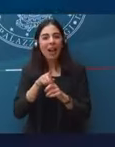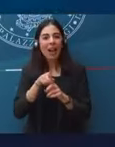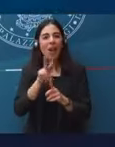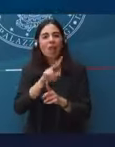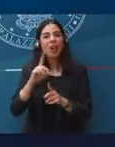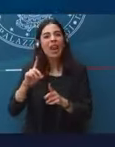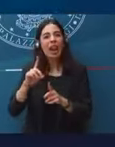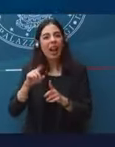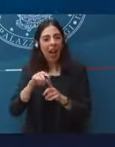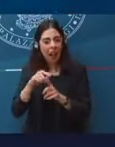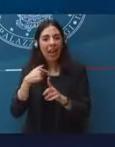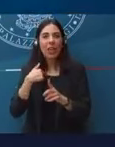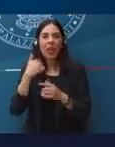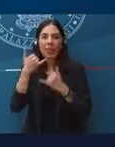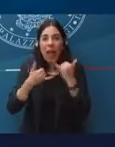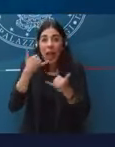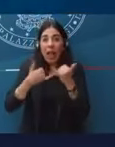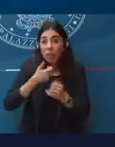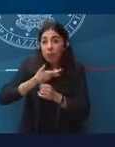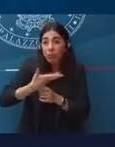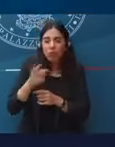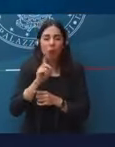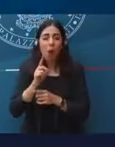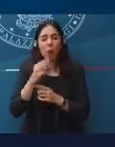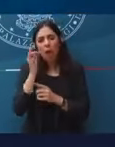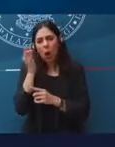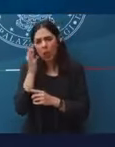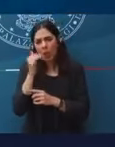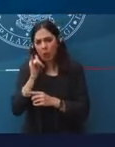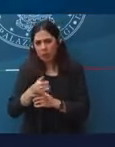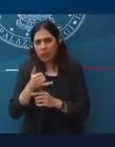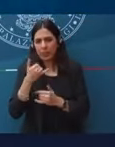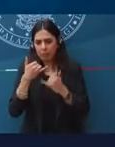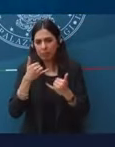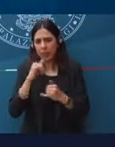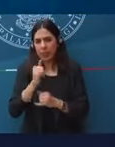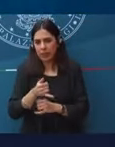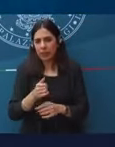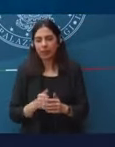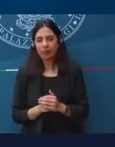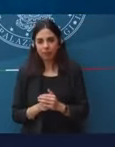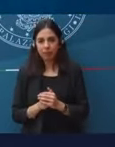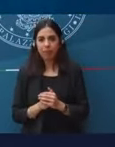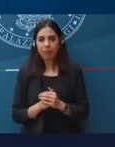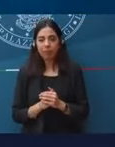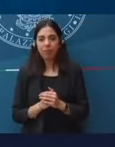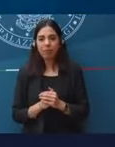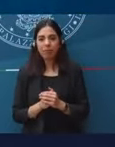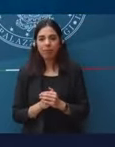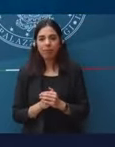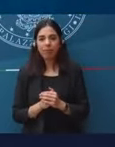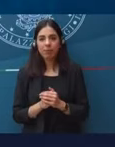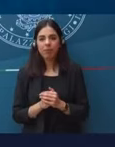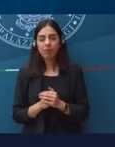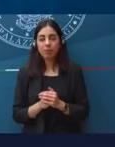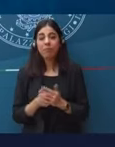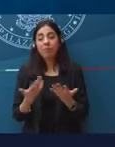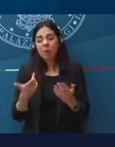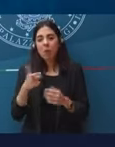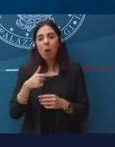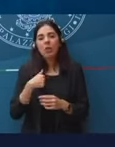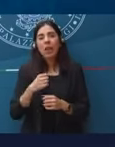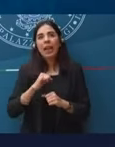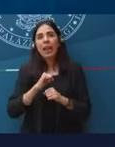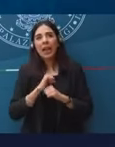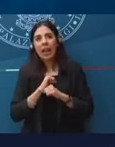No, però qualche volta sì, insomma, in questi periodi sì. Proprio perché penso che in